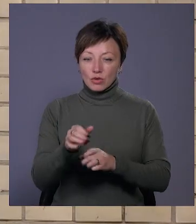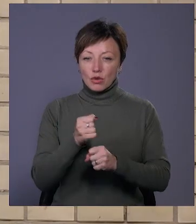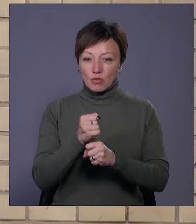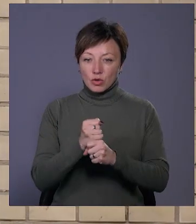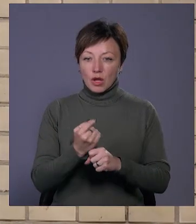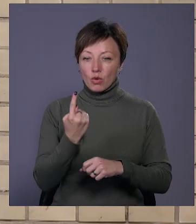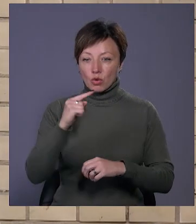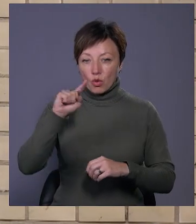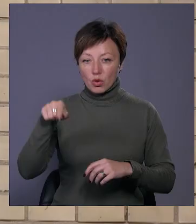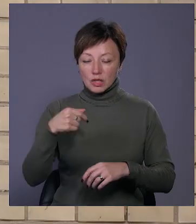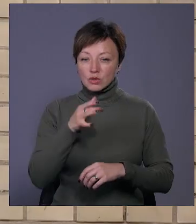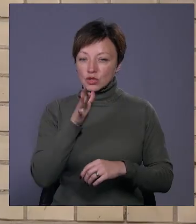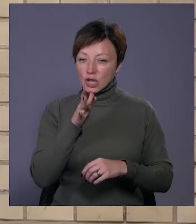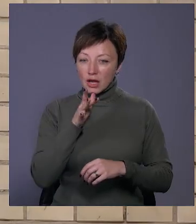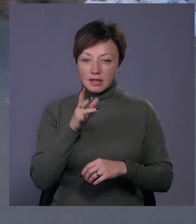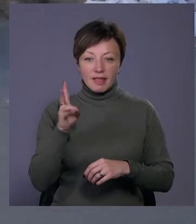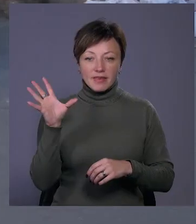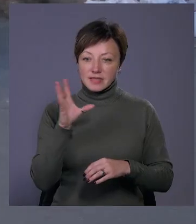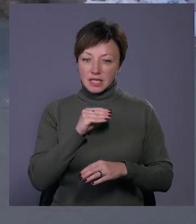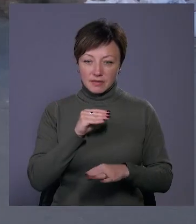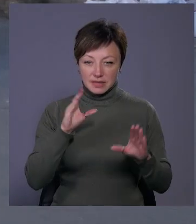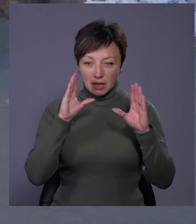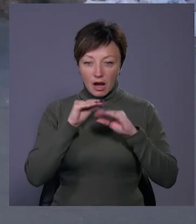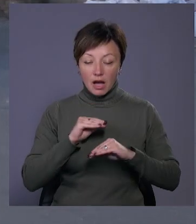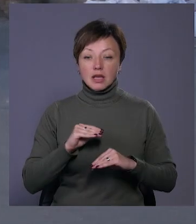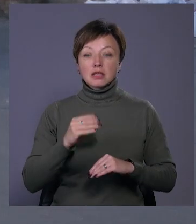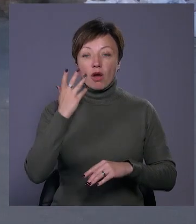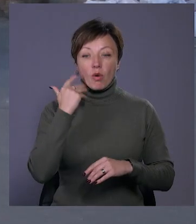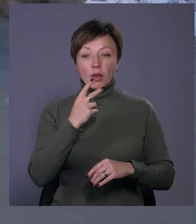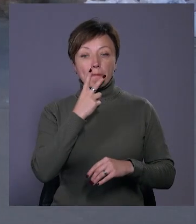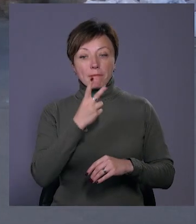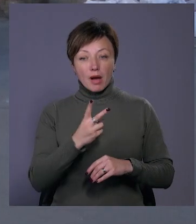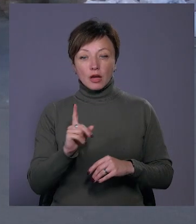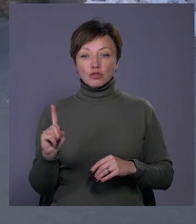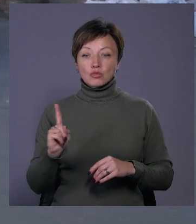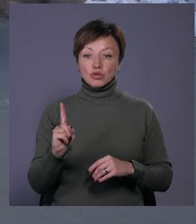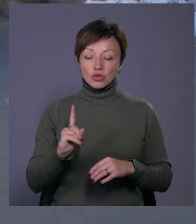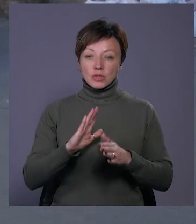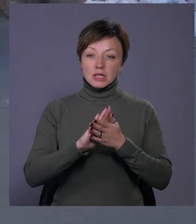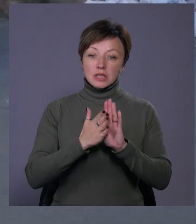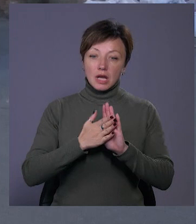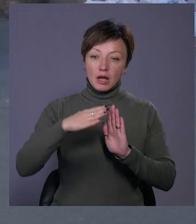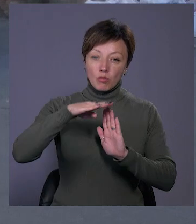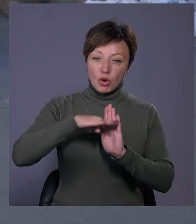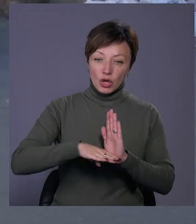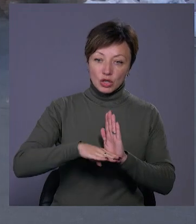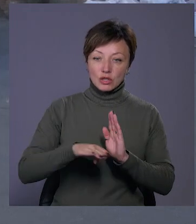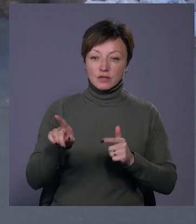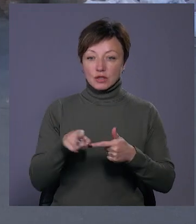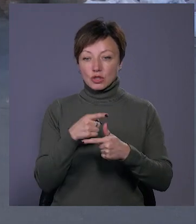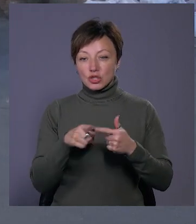За одну годину часу, на жаль, не все встигається. Тому, коли ми бачимо, що чи стан погіршився, чи